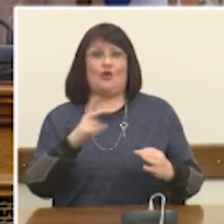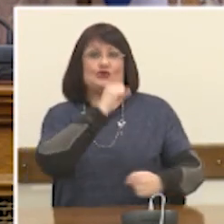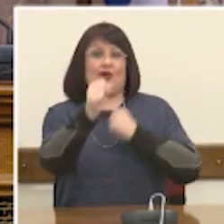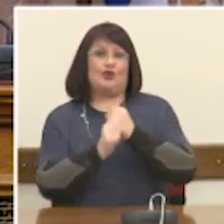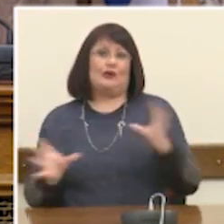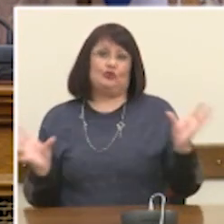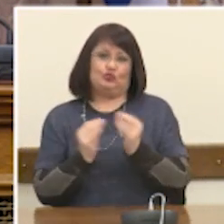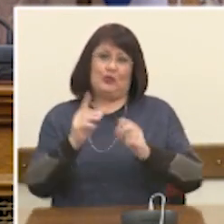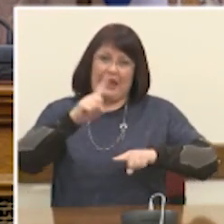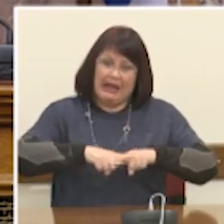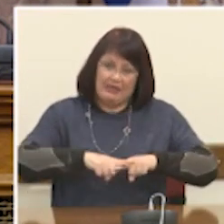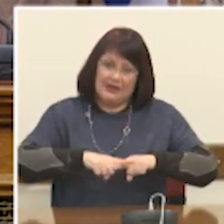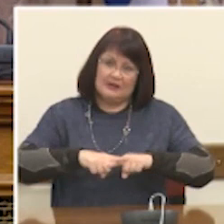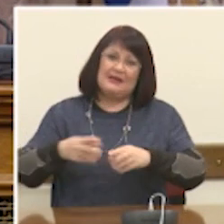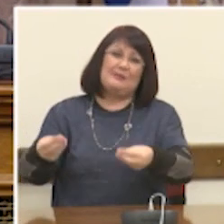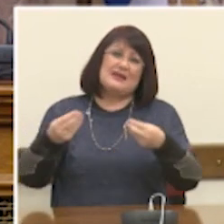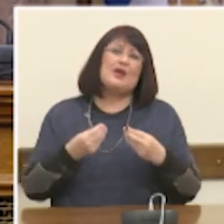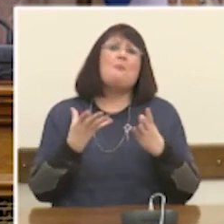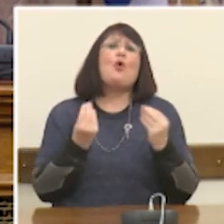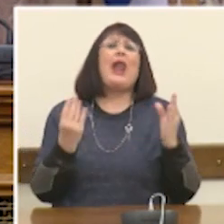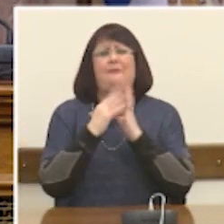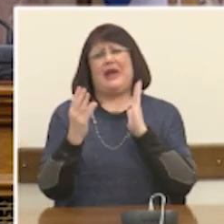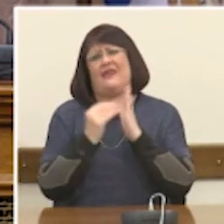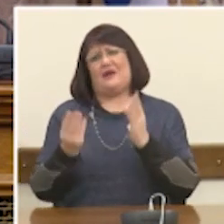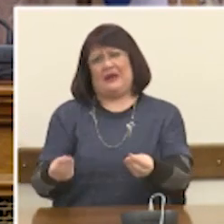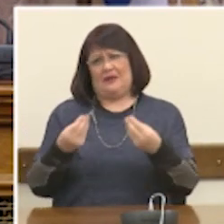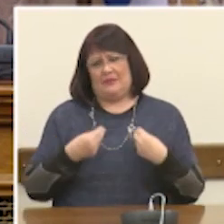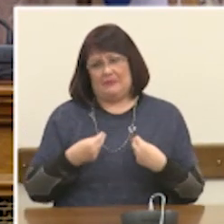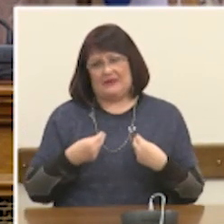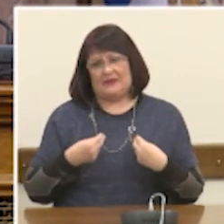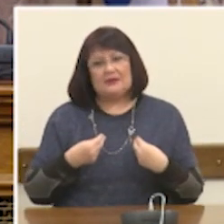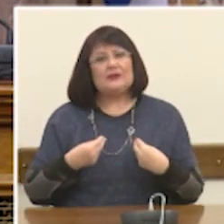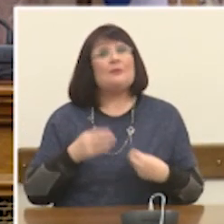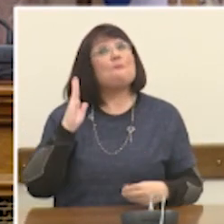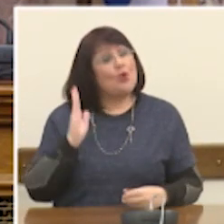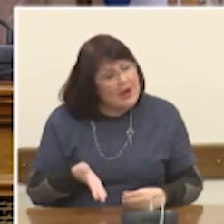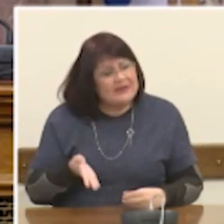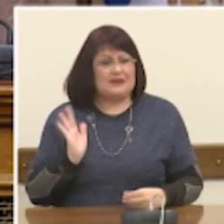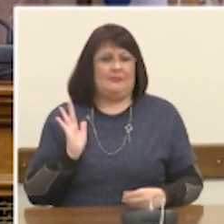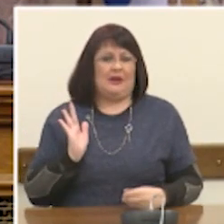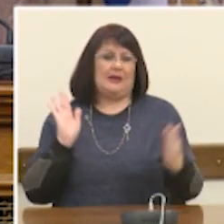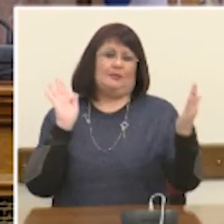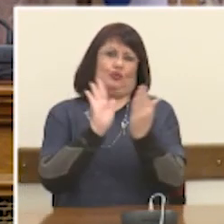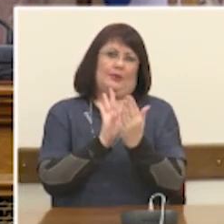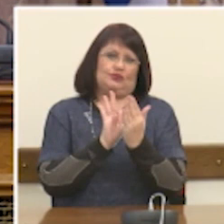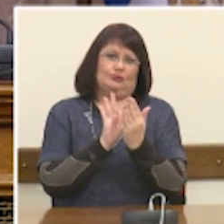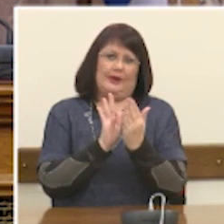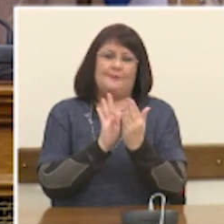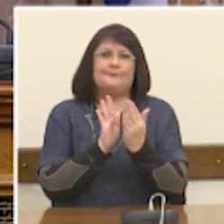μας έχει δώσει ουκ ολίγα παραδείγματα, όπου μπορέσαμε να αντιμετωπίσουμε